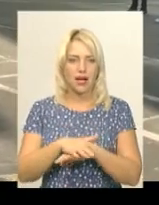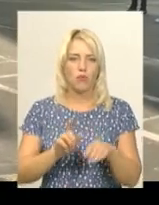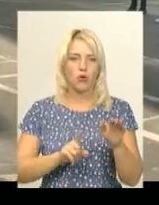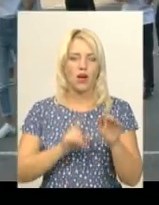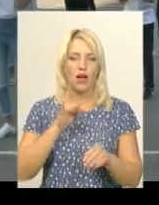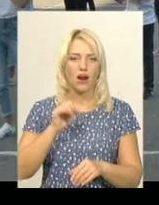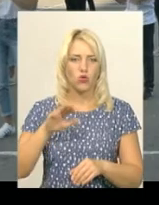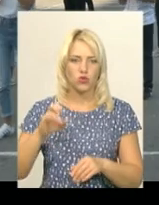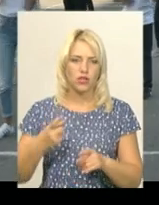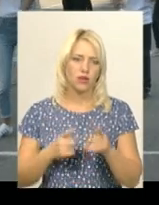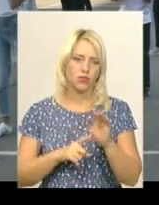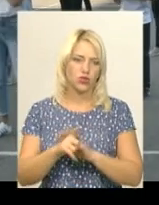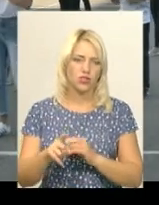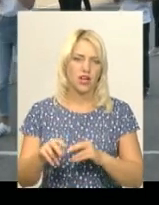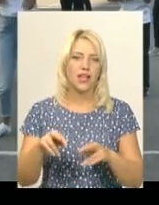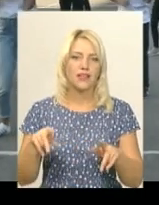танцювального флешмобу.